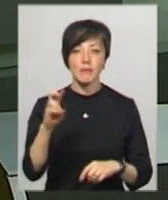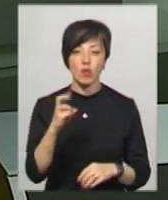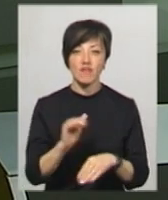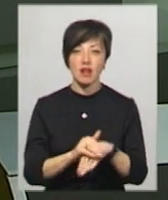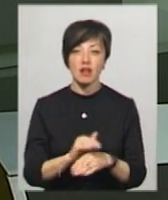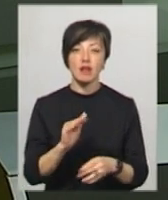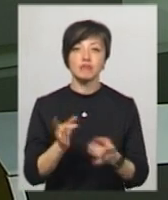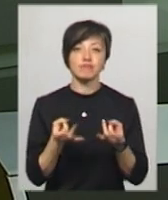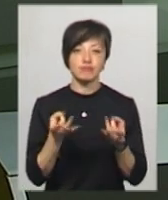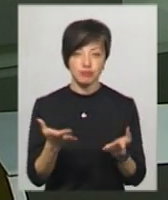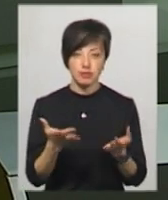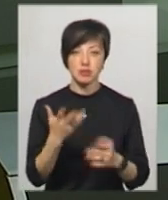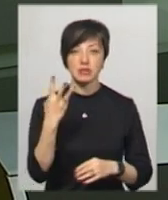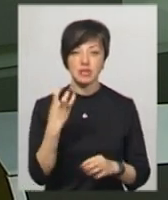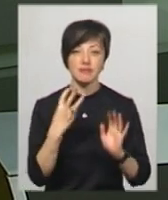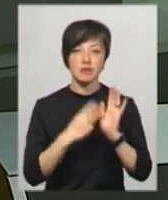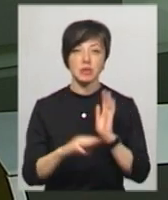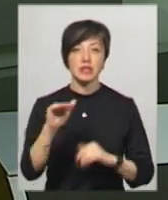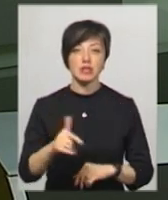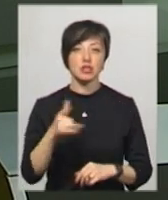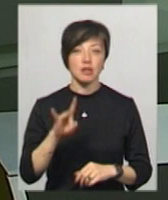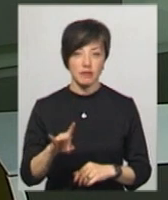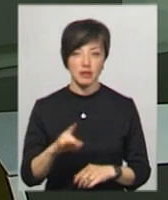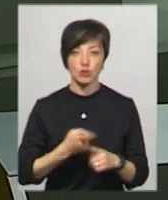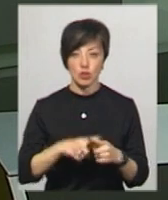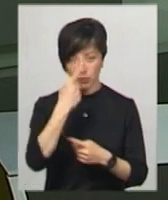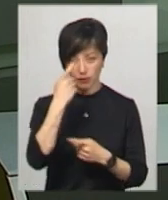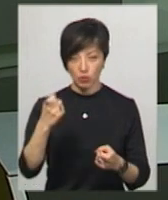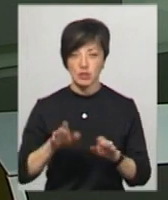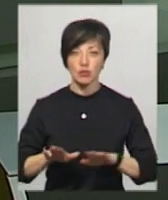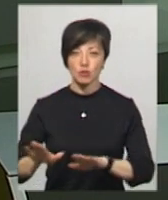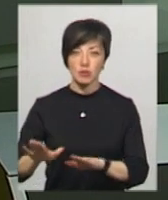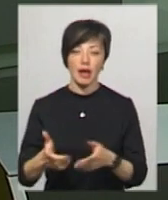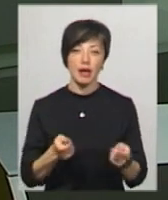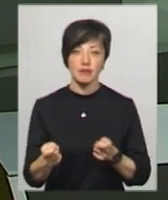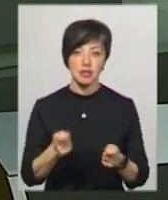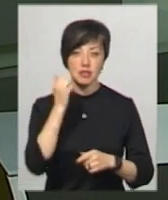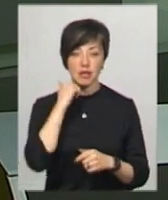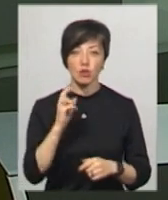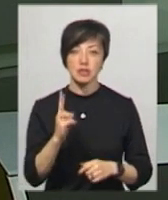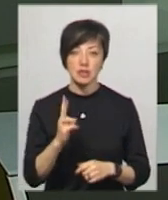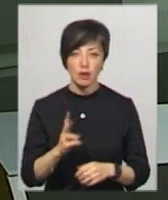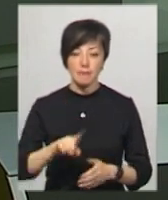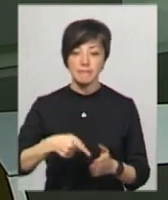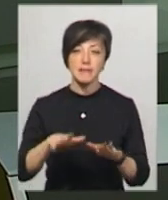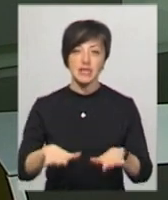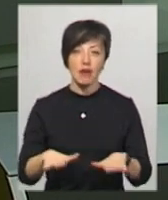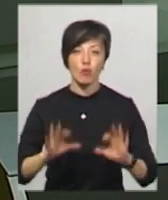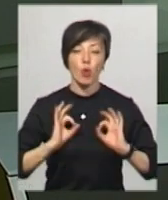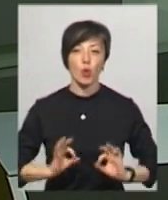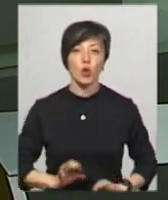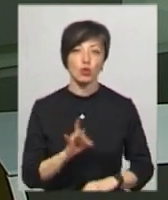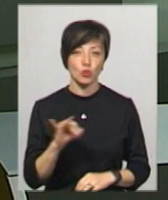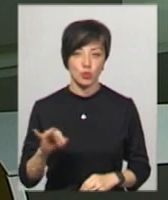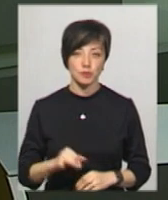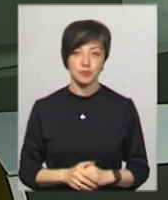'ї виявили факт розтрати 380 тисяч гривень. Про це повідомив заступник керівника Старокостянтинівської місцевої прокуратури